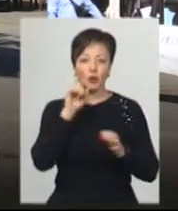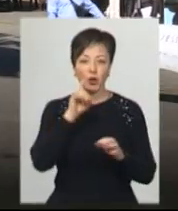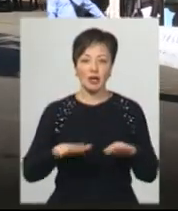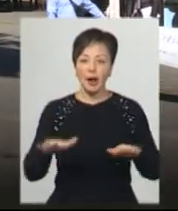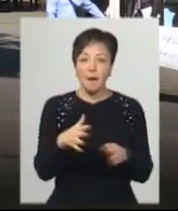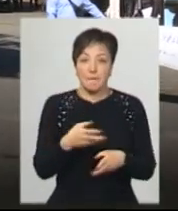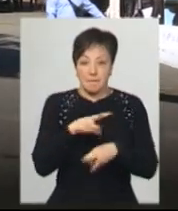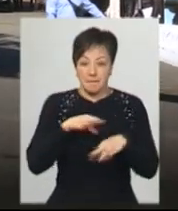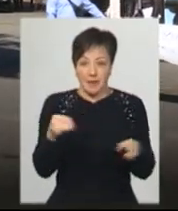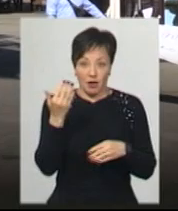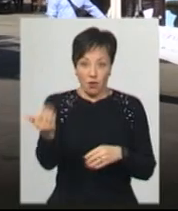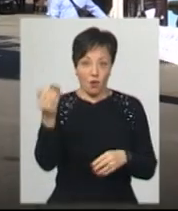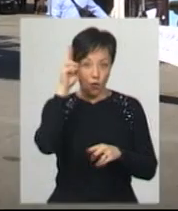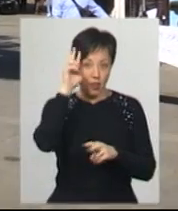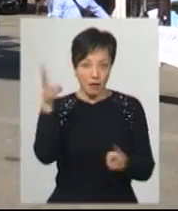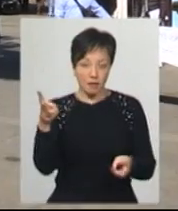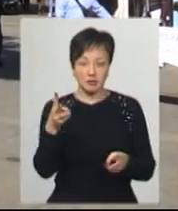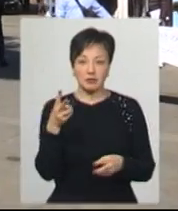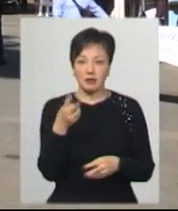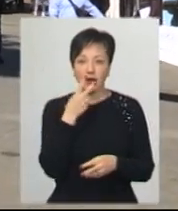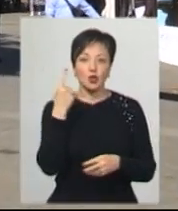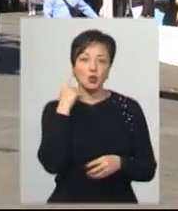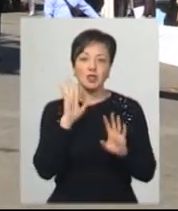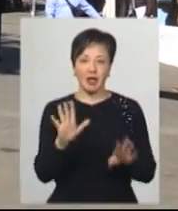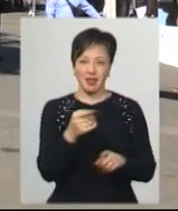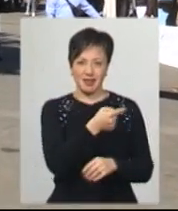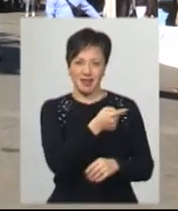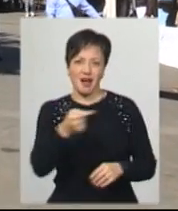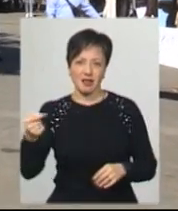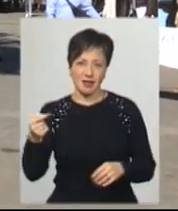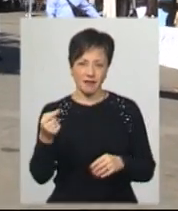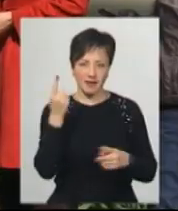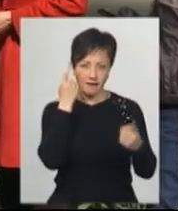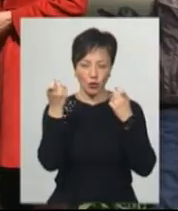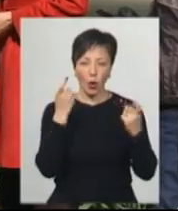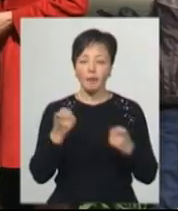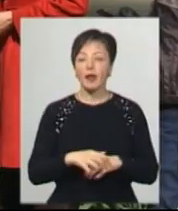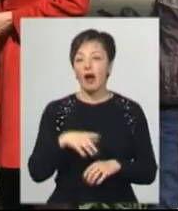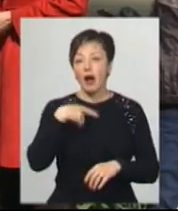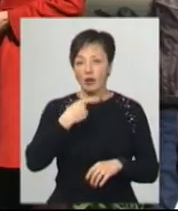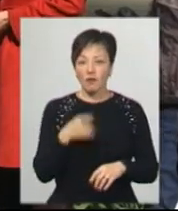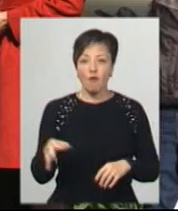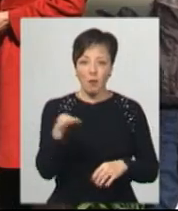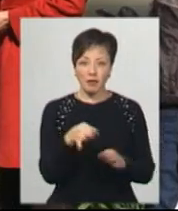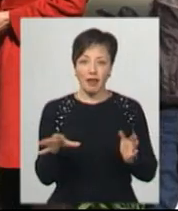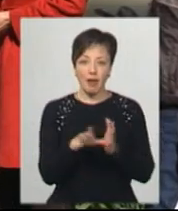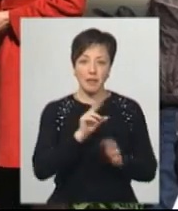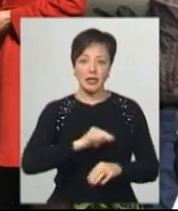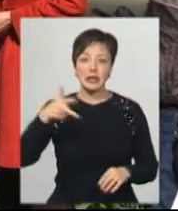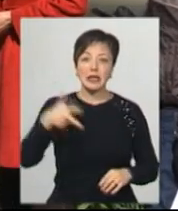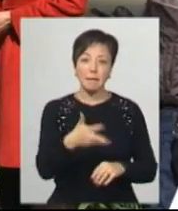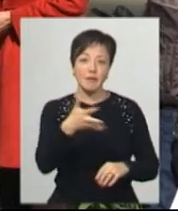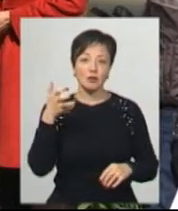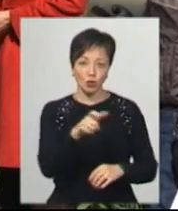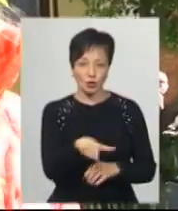Ні, ми його не бачили, але чули, поки негатив таки про нього. За словами Олександра Макарова, в області в обленерго працює 3,5 тисячі осіб. Одна